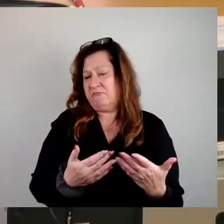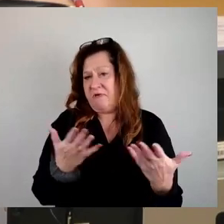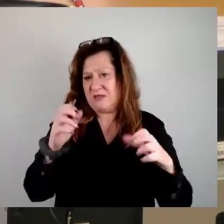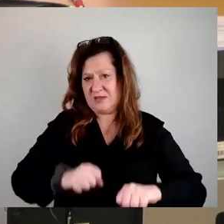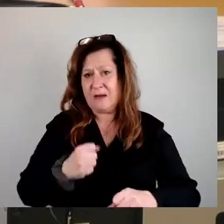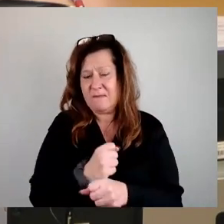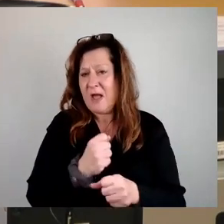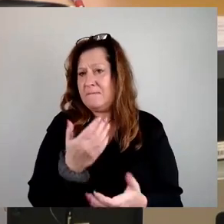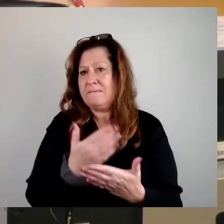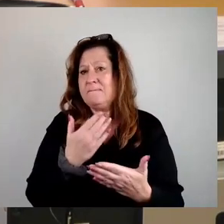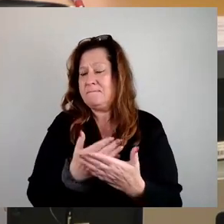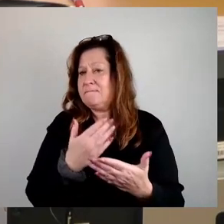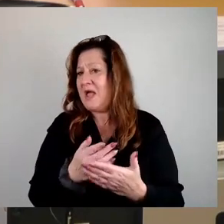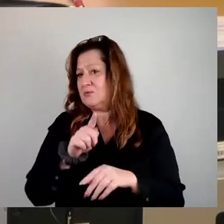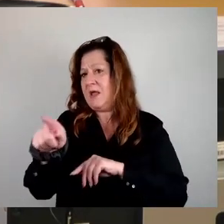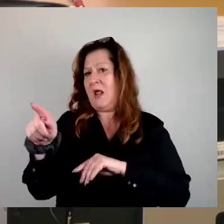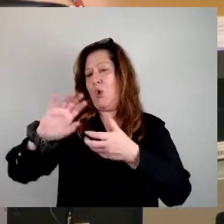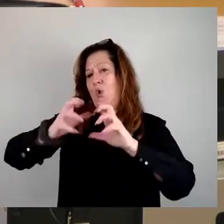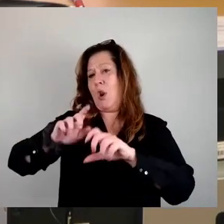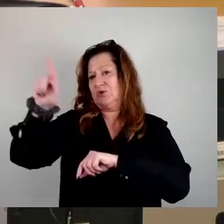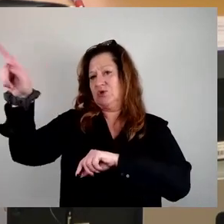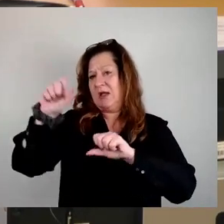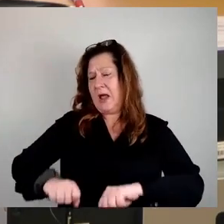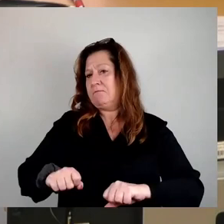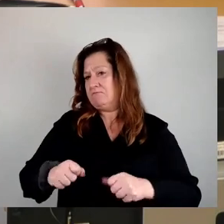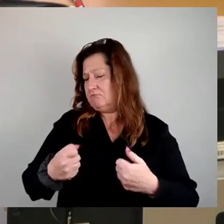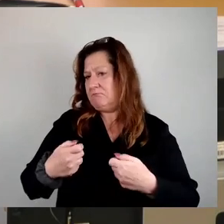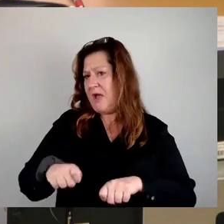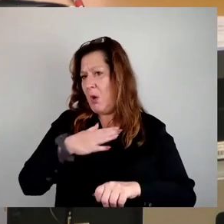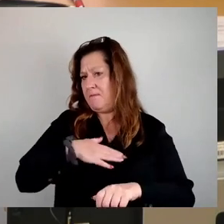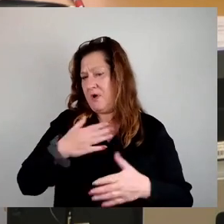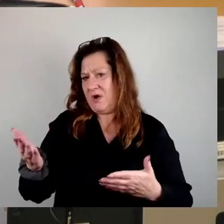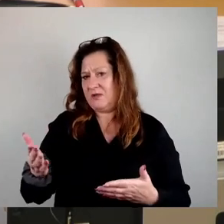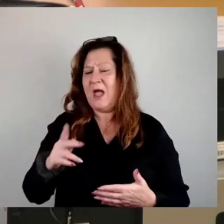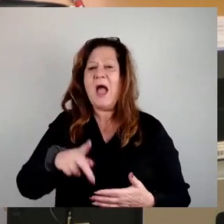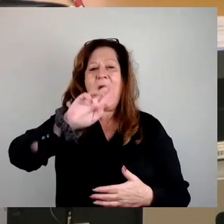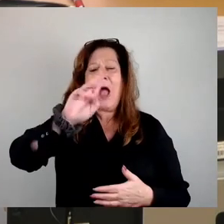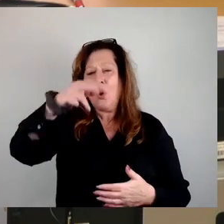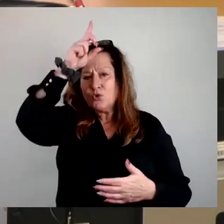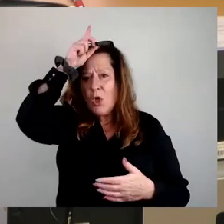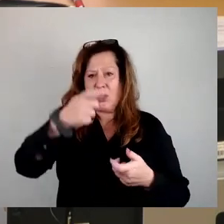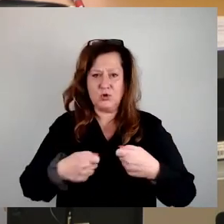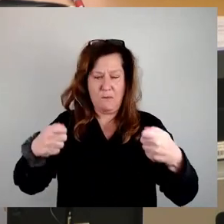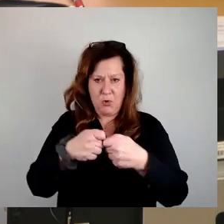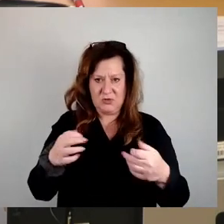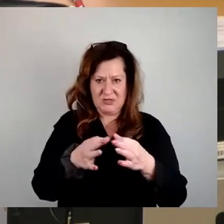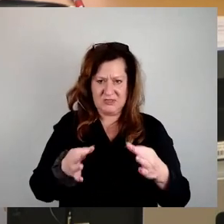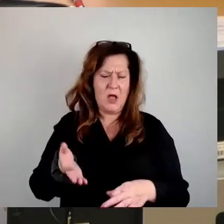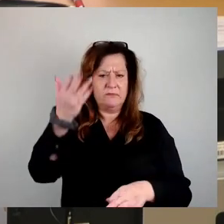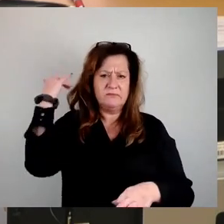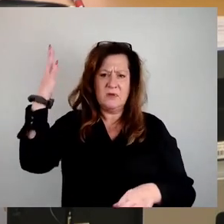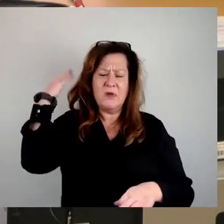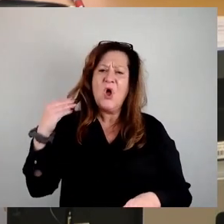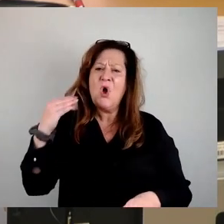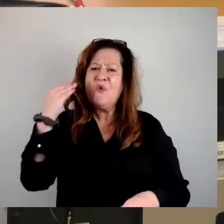Zu der Sozialsituation. Der wissenschaftliche Dienst des Deutschen Bundestages hat vor Jahren schon festgestellt, dass Wohngeld effektiver ist als